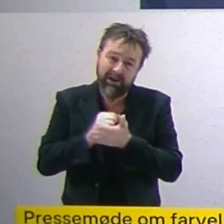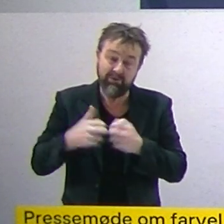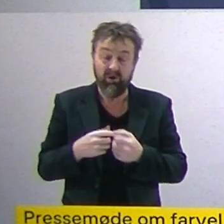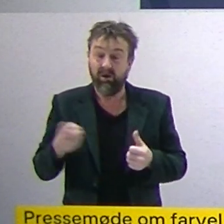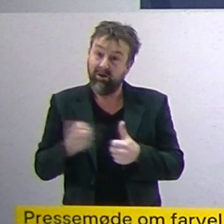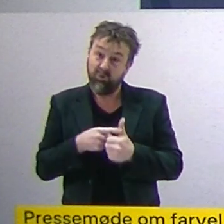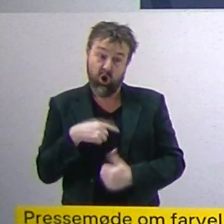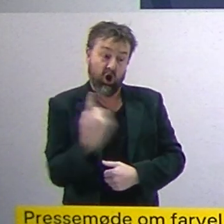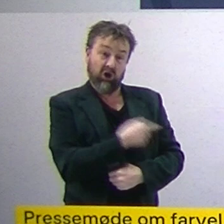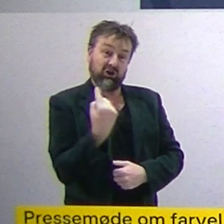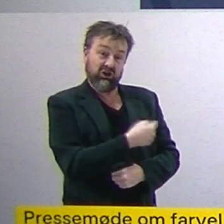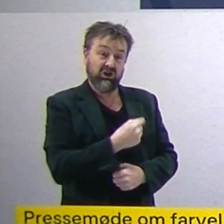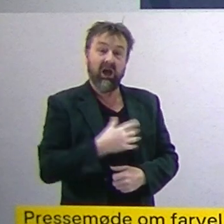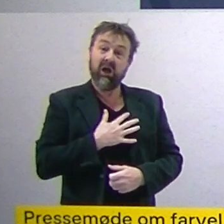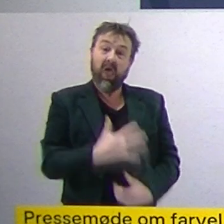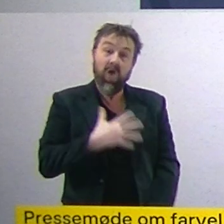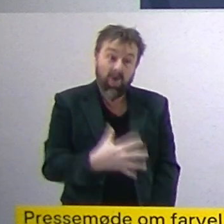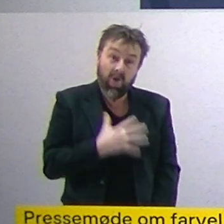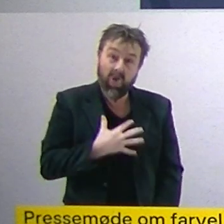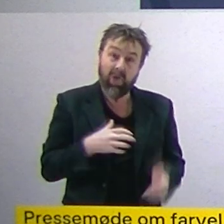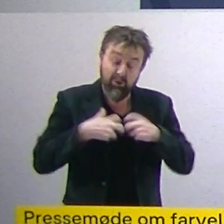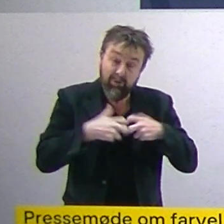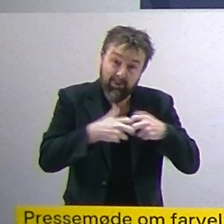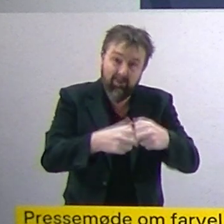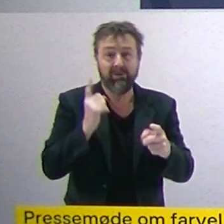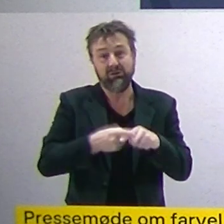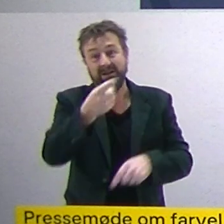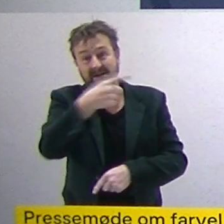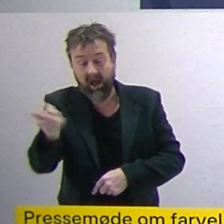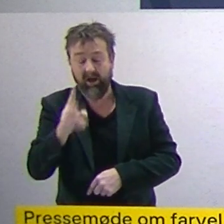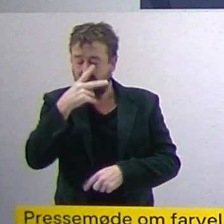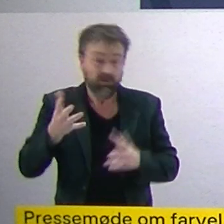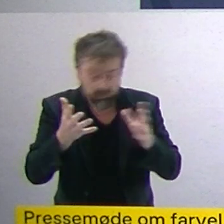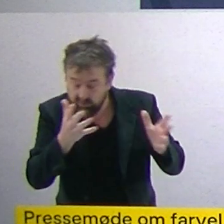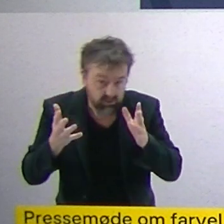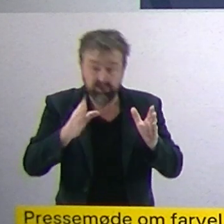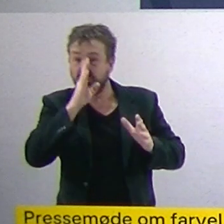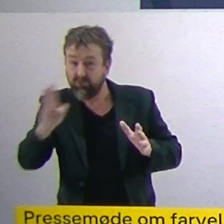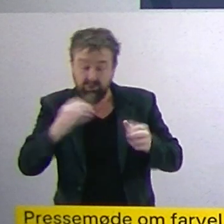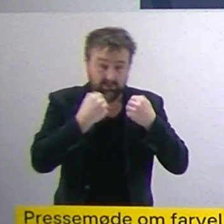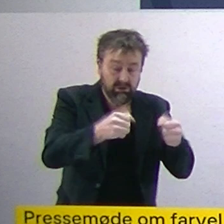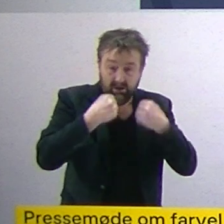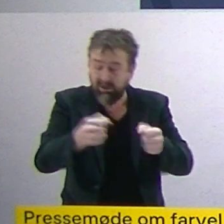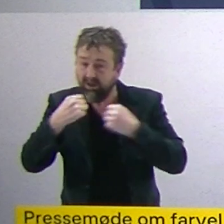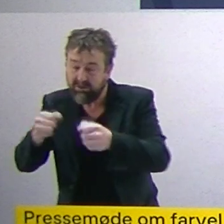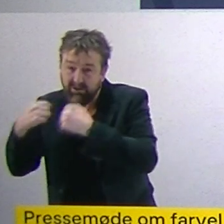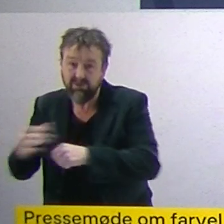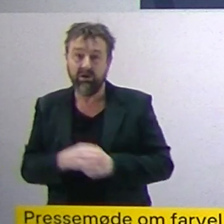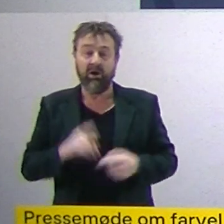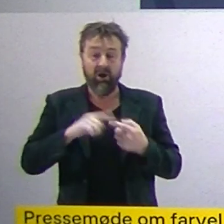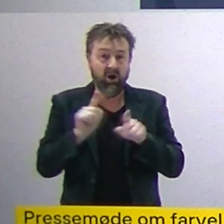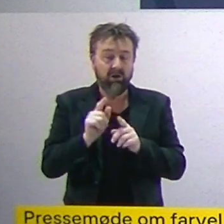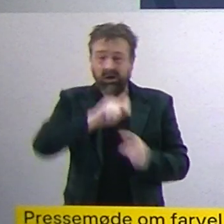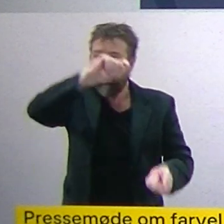op i vores set, men også i er der seriøret derude, i forhold til de forskellige fremrygget tiltag, som vi lancerede, og også i forhold til de kæmpe store